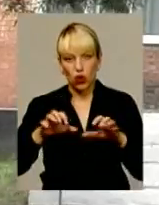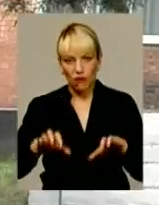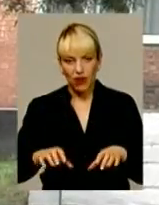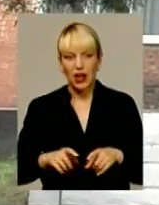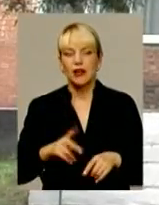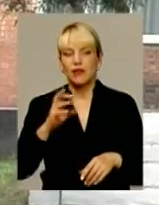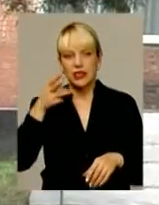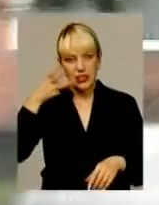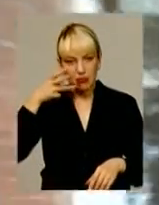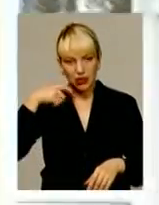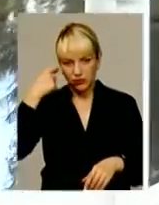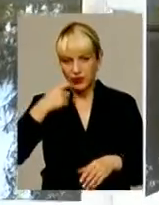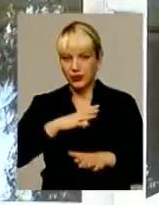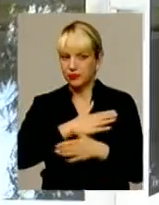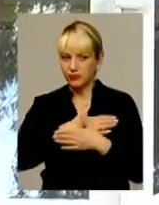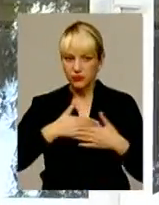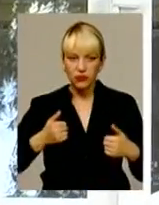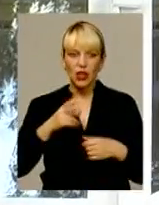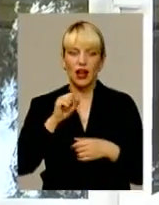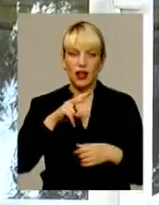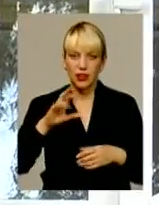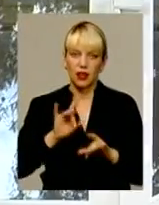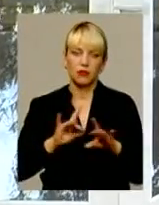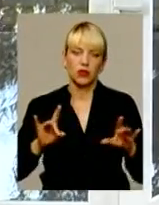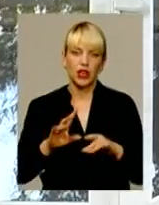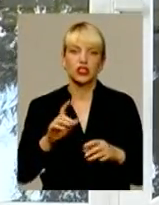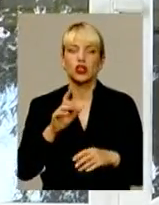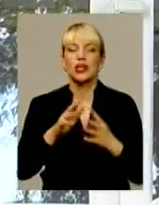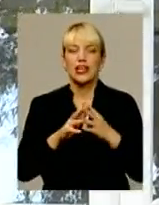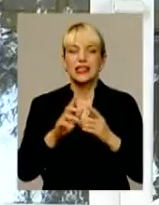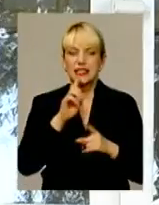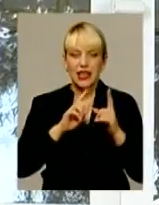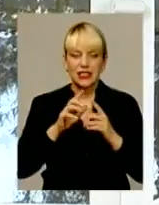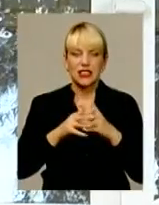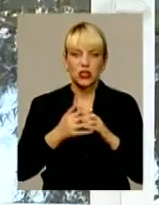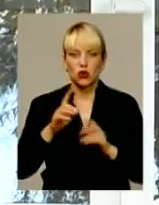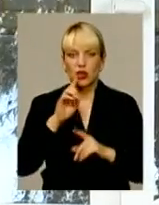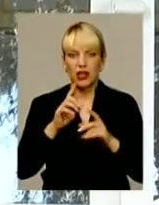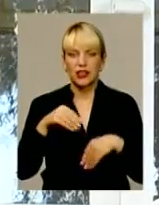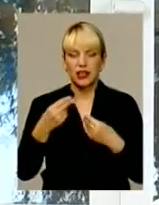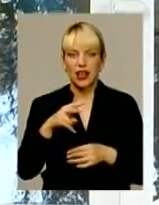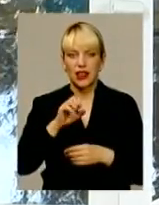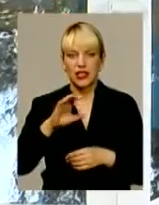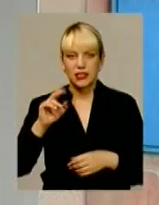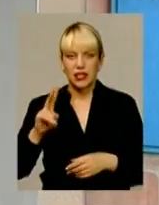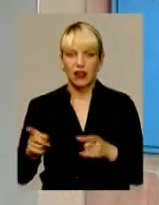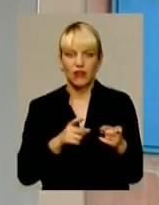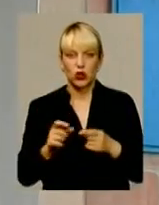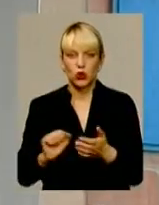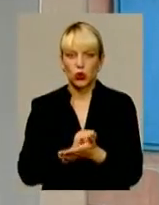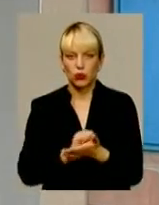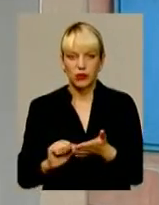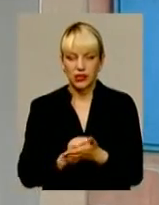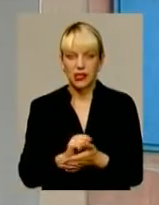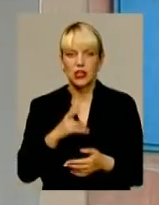зніматися на камеру категорично відмовляється. Однак, пояснює, сесія сільської ради надала Миколі Лисаку дозвіл виготовити технічну